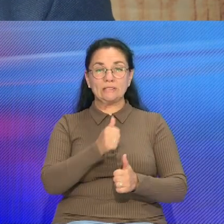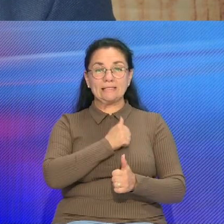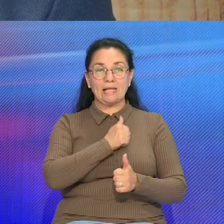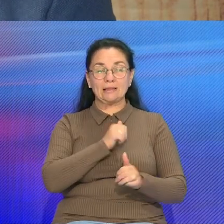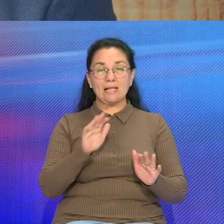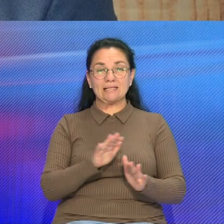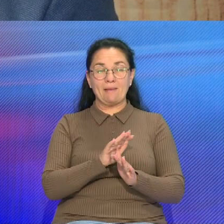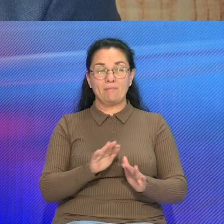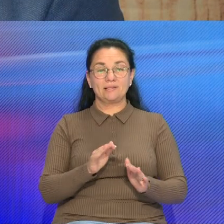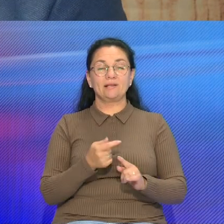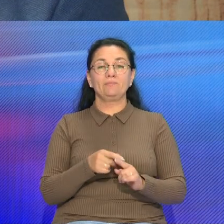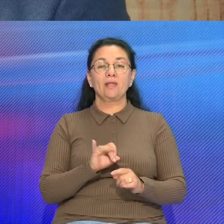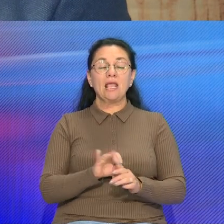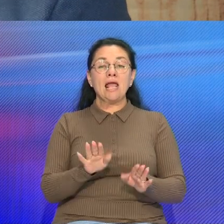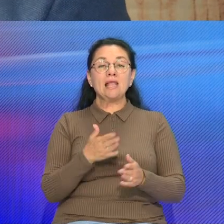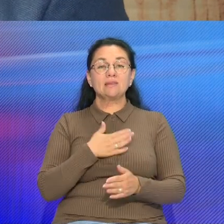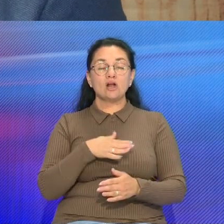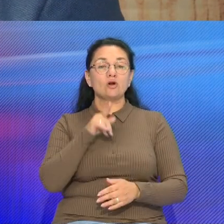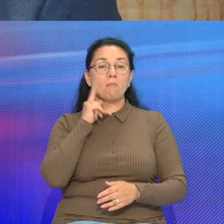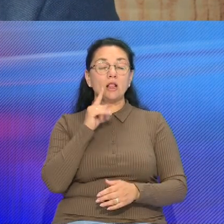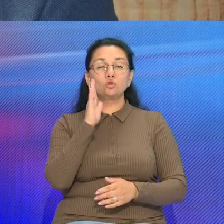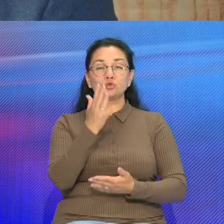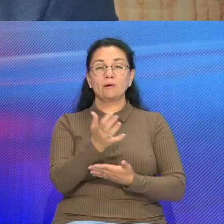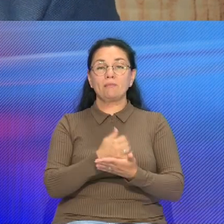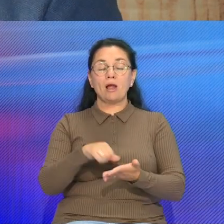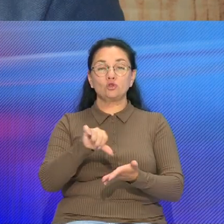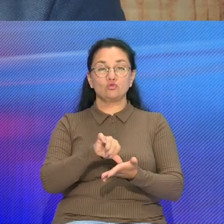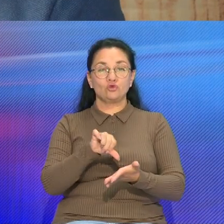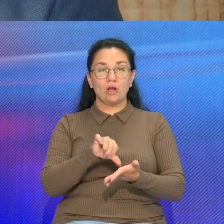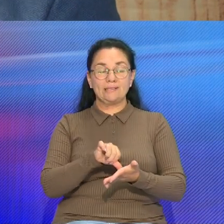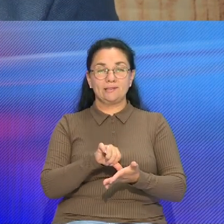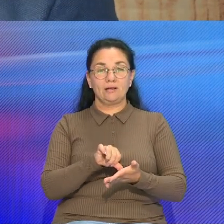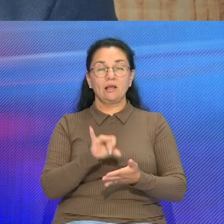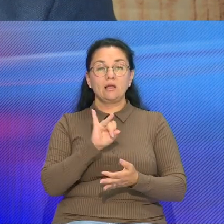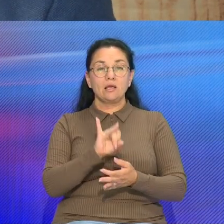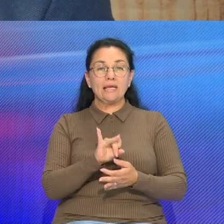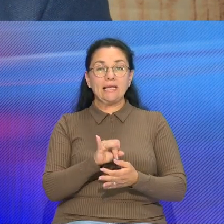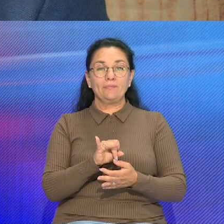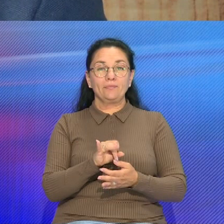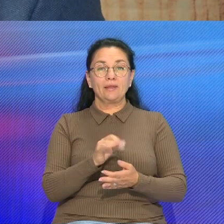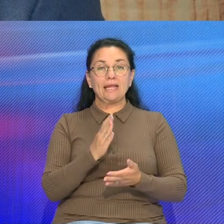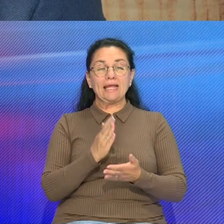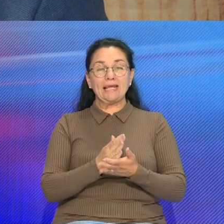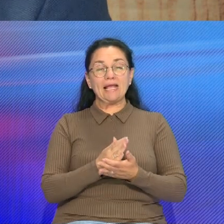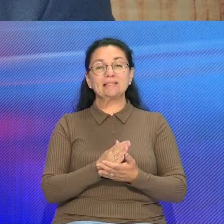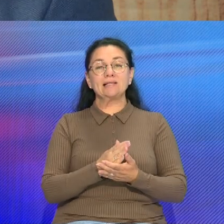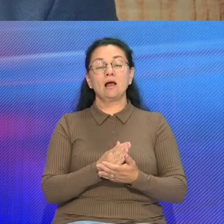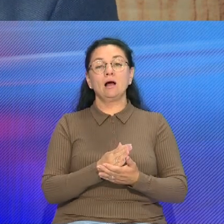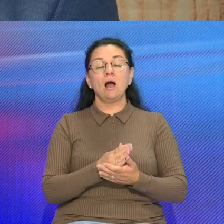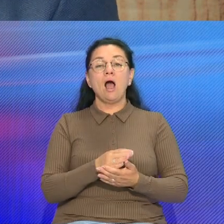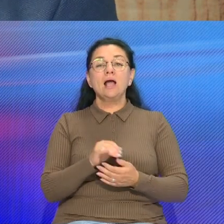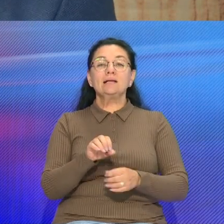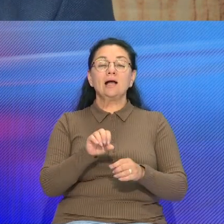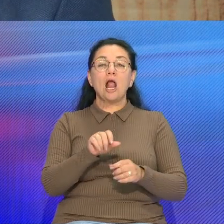такое название Тоже наша молодежь будет принимать в нем участие Там участвуют и свои собственные авторы песни, патриотические и